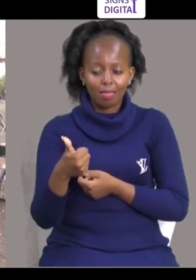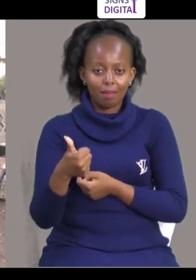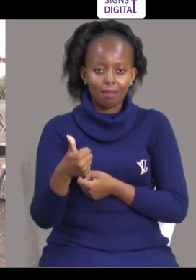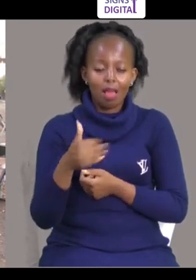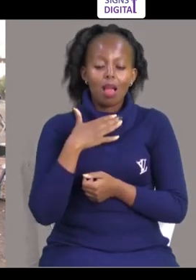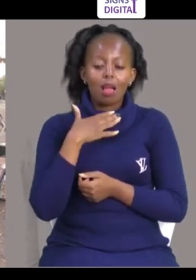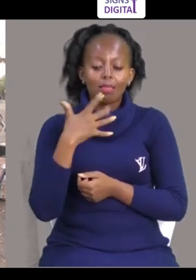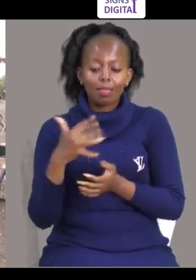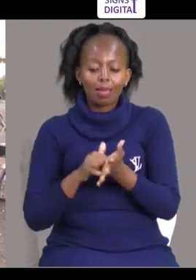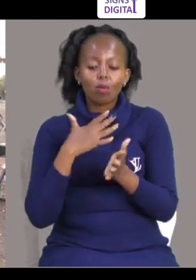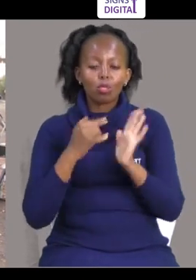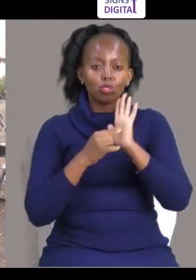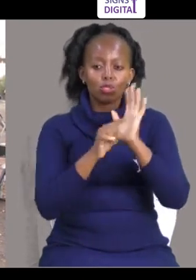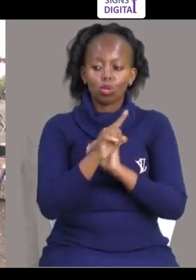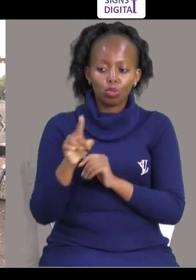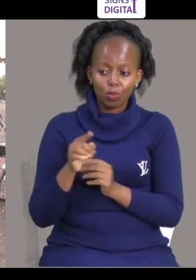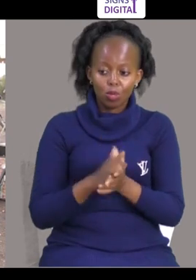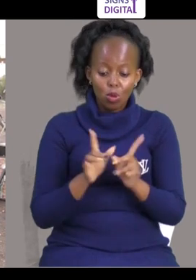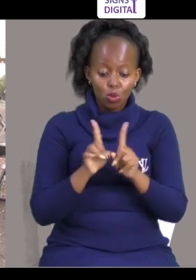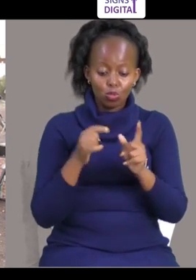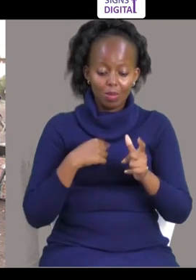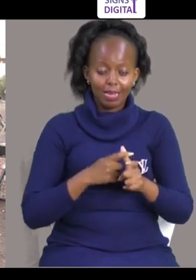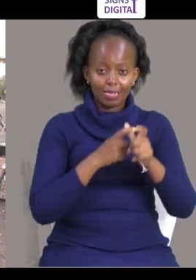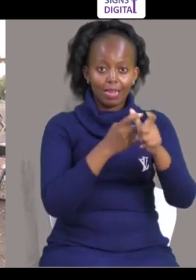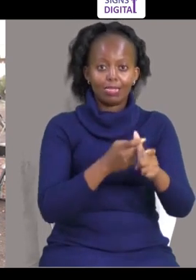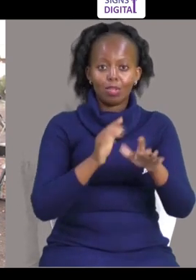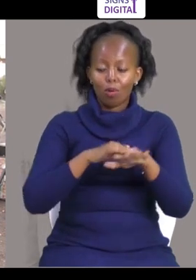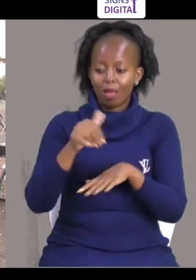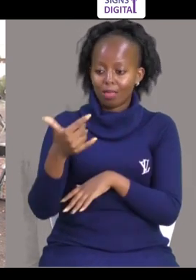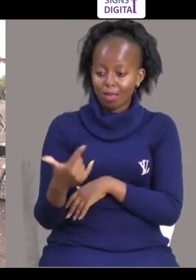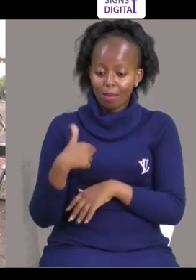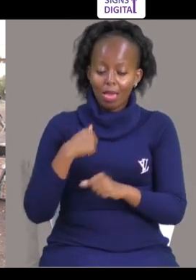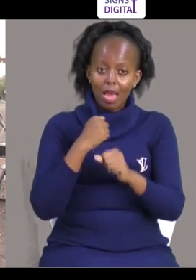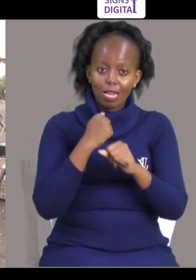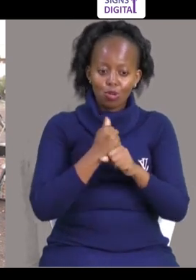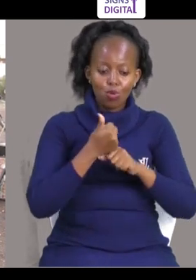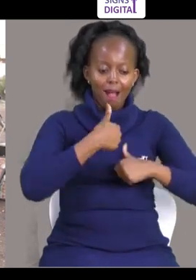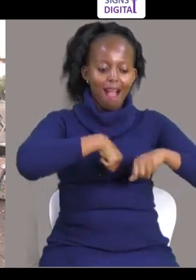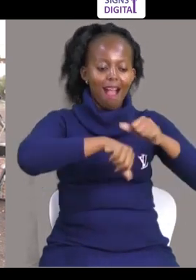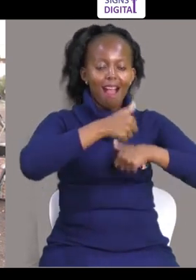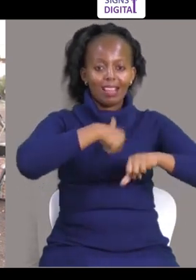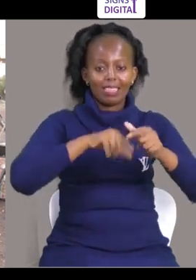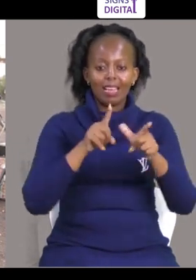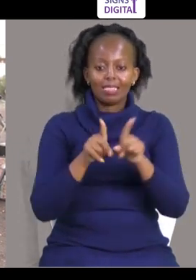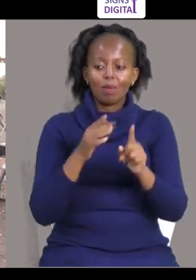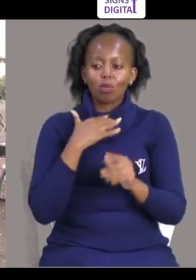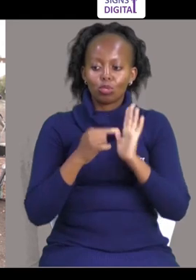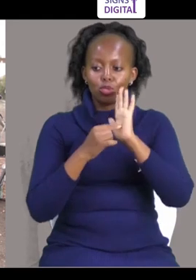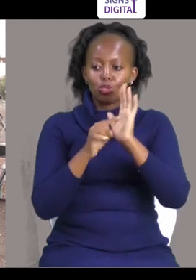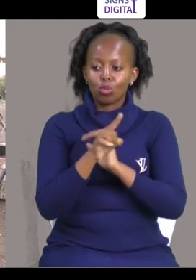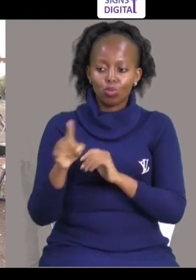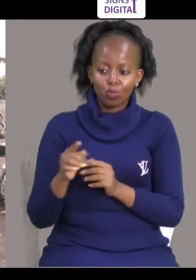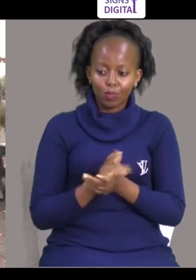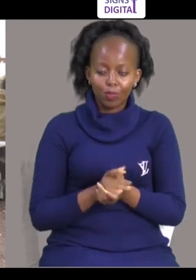I have another ability that I would like to show you I'm also talented in a different way I do martial